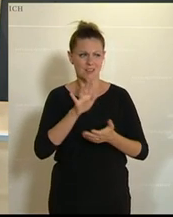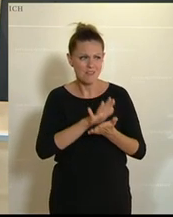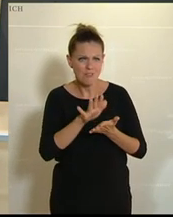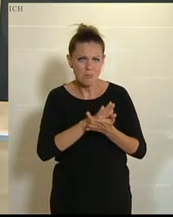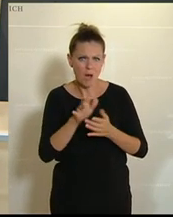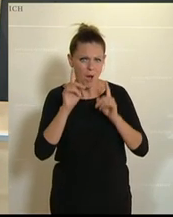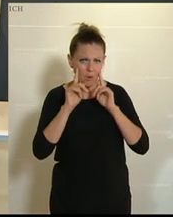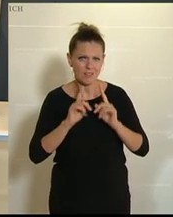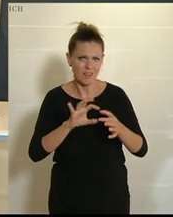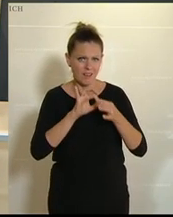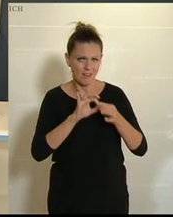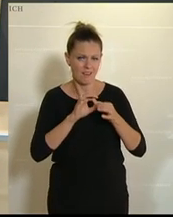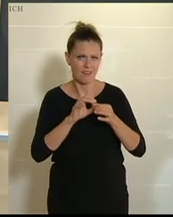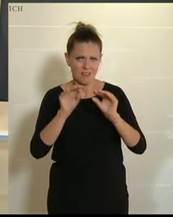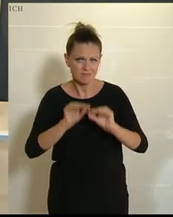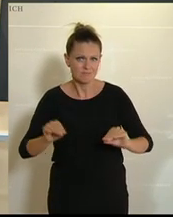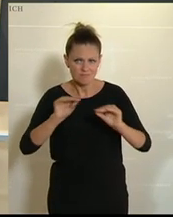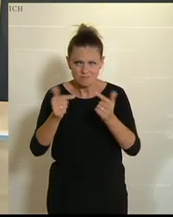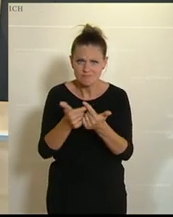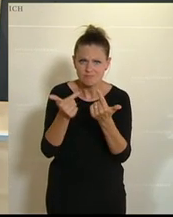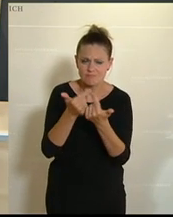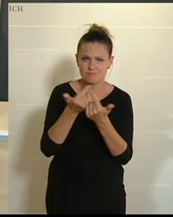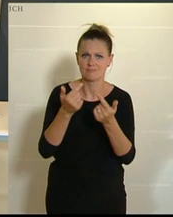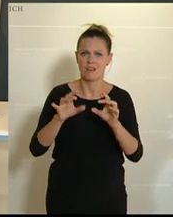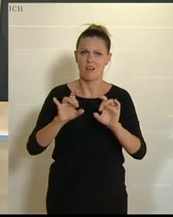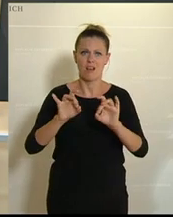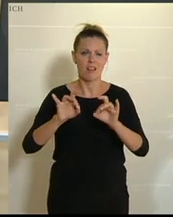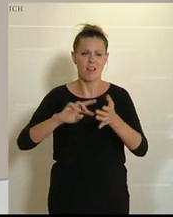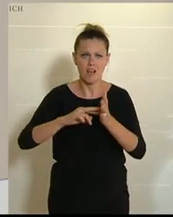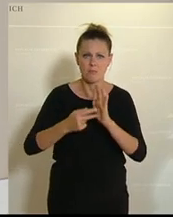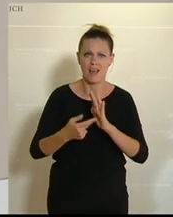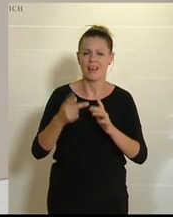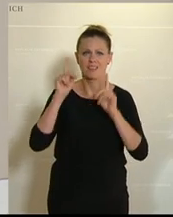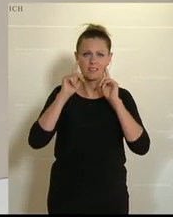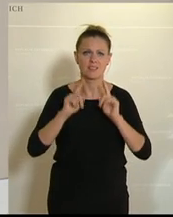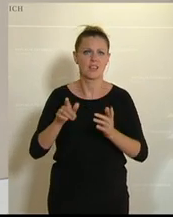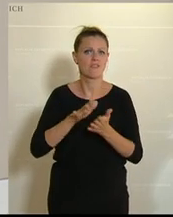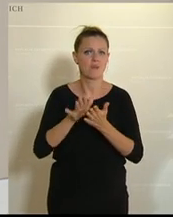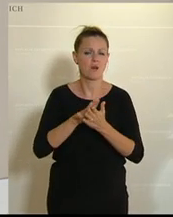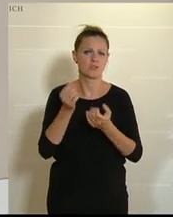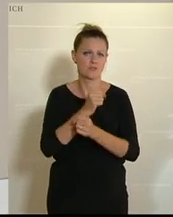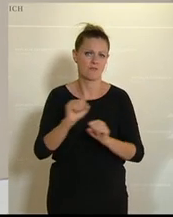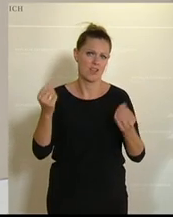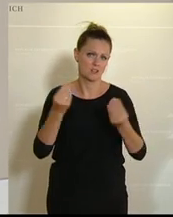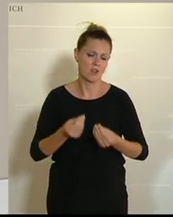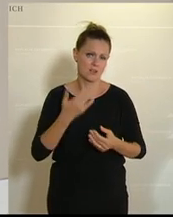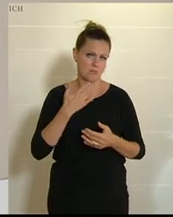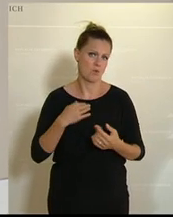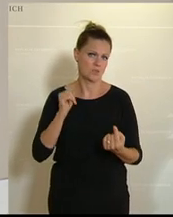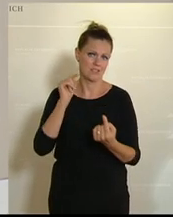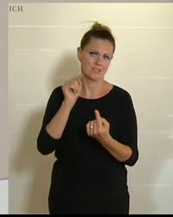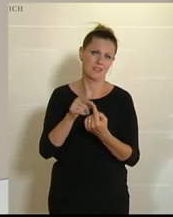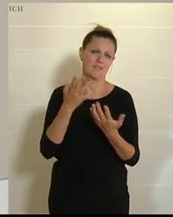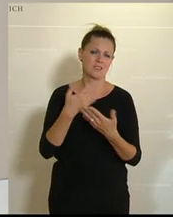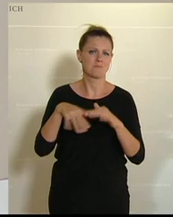von Tieren in der Lehre aufklärt und Lehrpläne tierverbrauchsfrei gestalten möchte anhand von